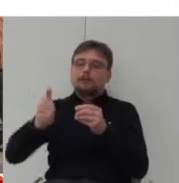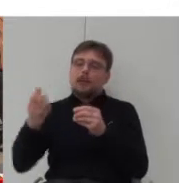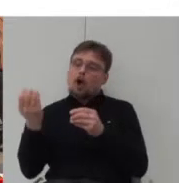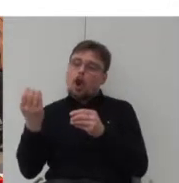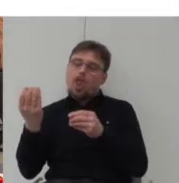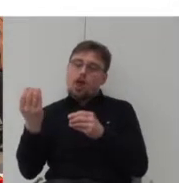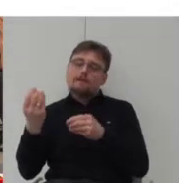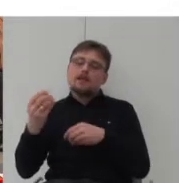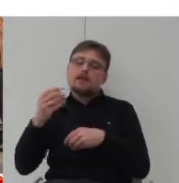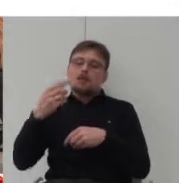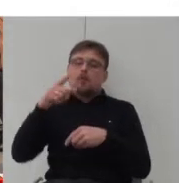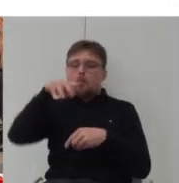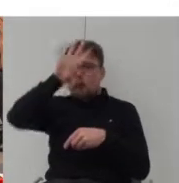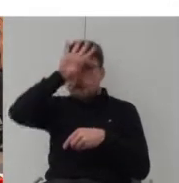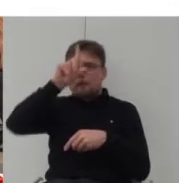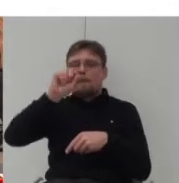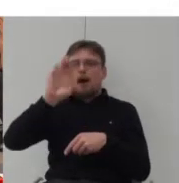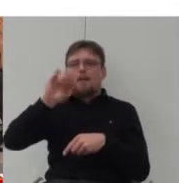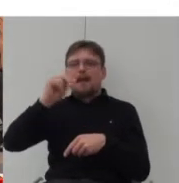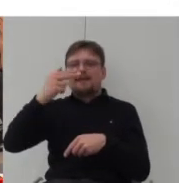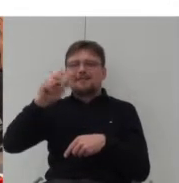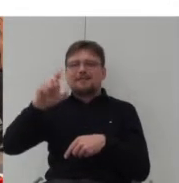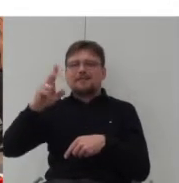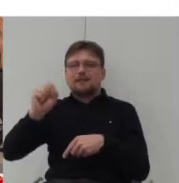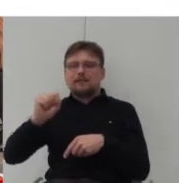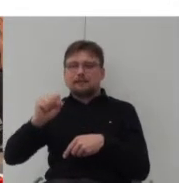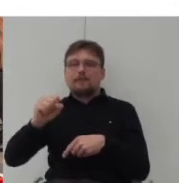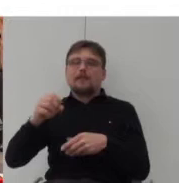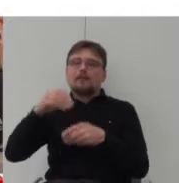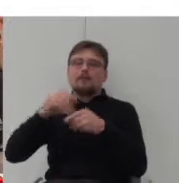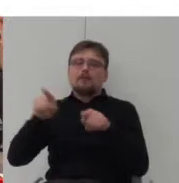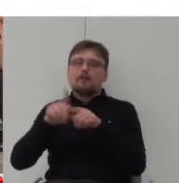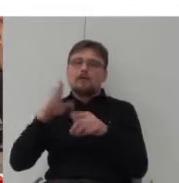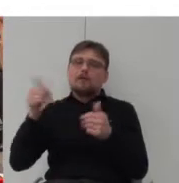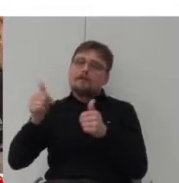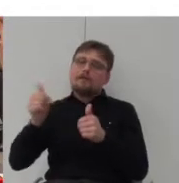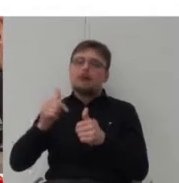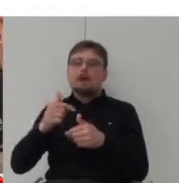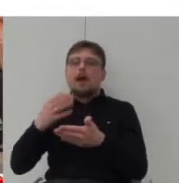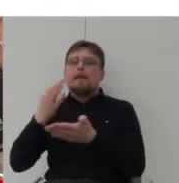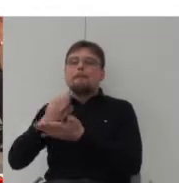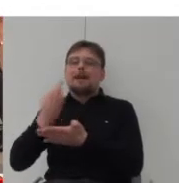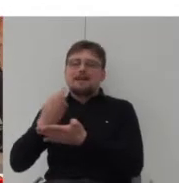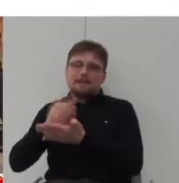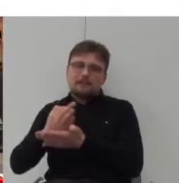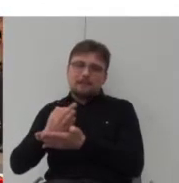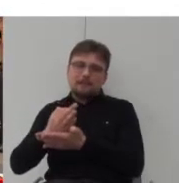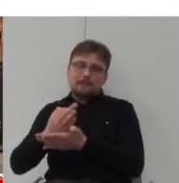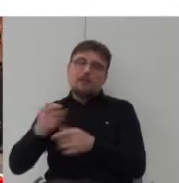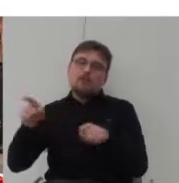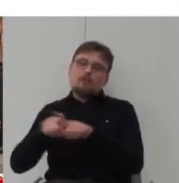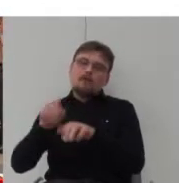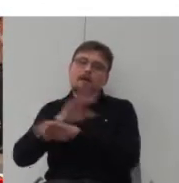Łącznikiem jest tutaj budynek z parkingiem Parkuj i Jedź, halą targową, barami i